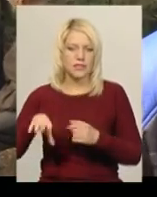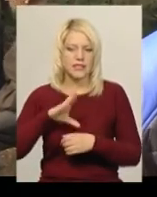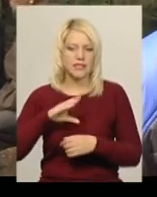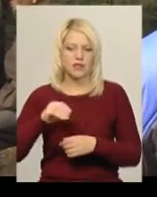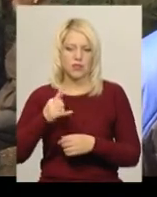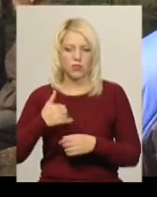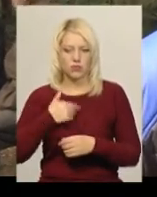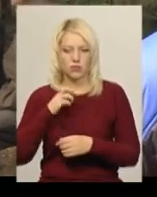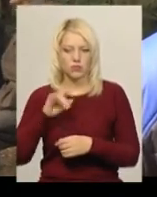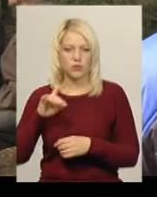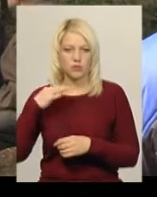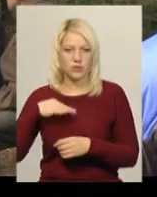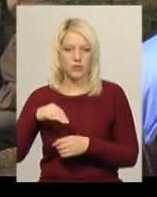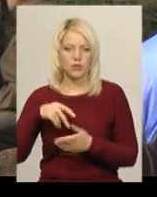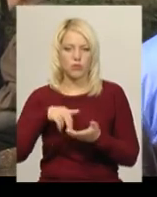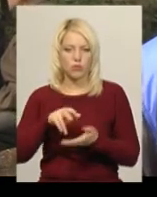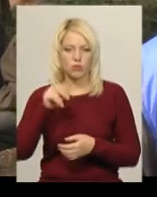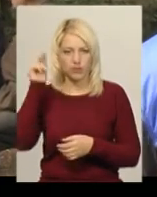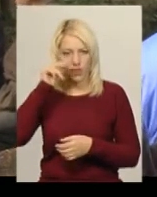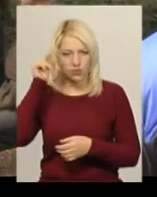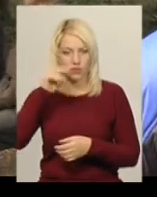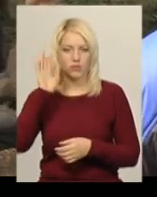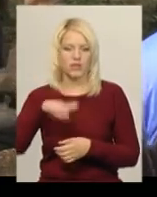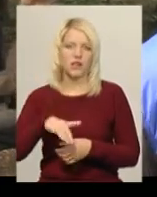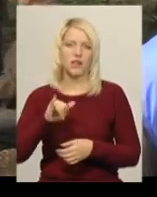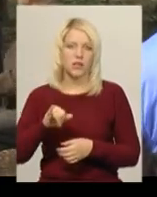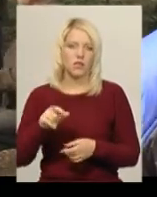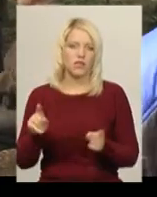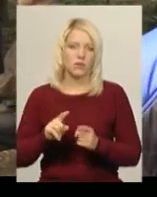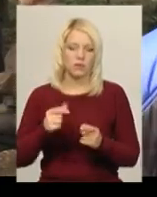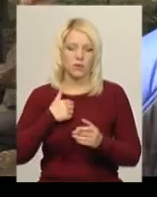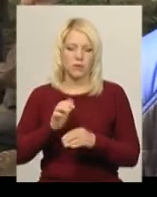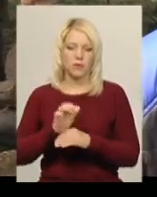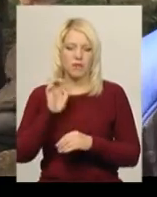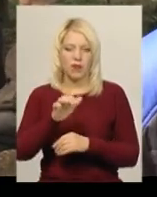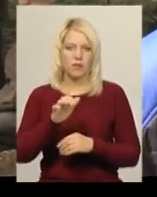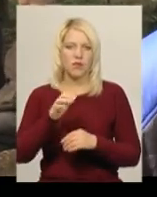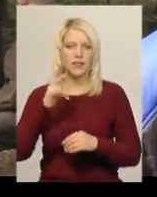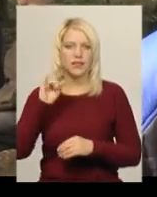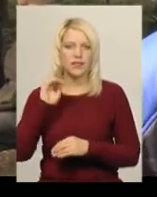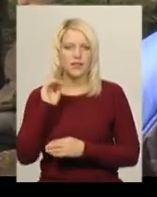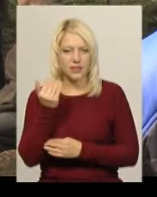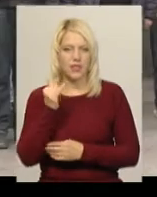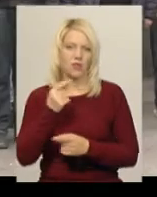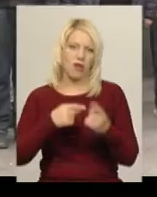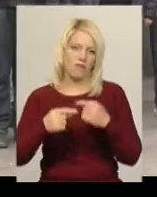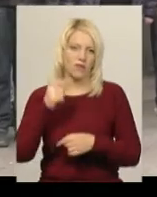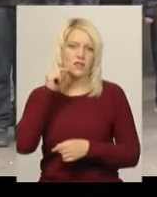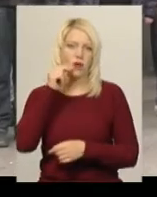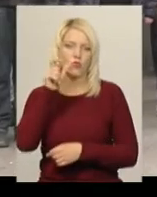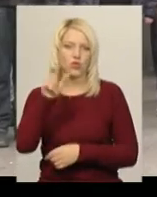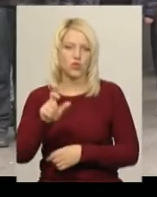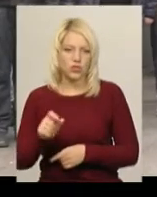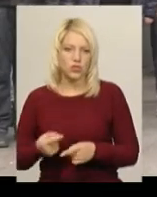трошки пройшов, навчився. Піде, як би сказати, от зараз відправляємо дитину, а вернеться вже мужчина. З цього